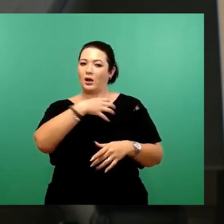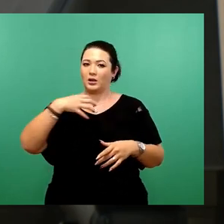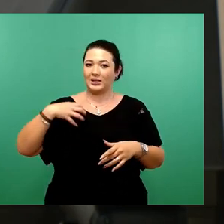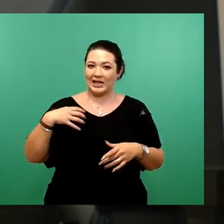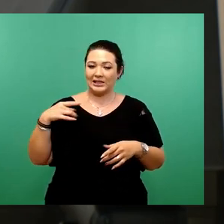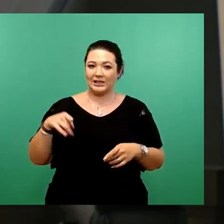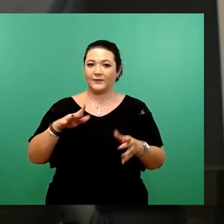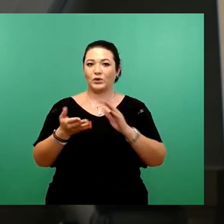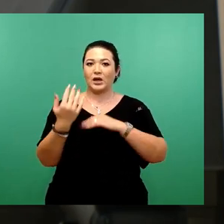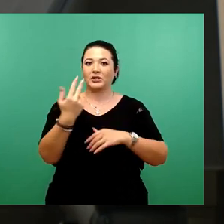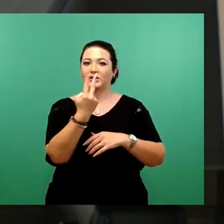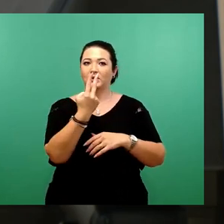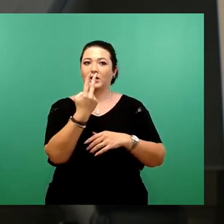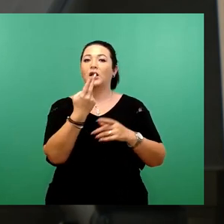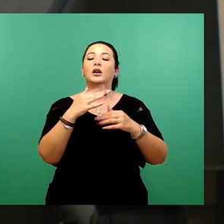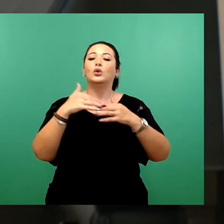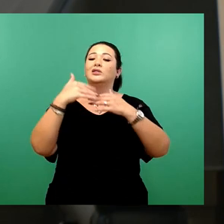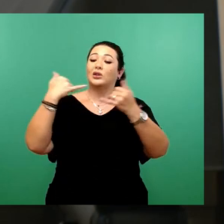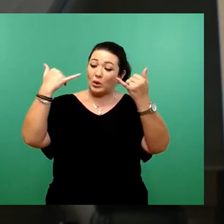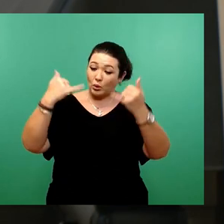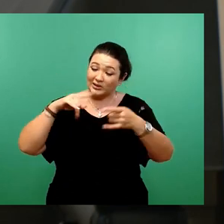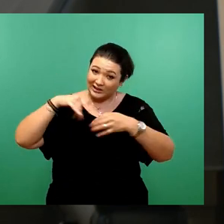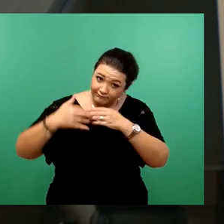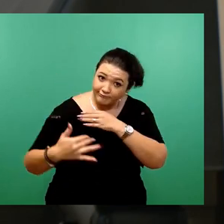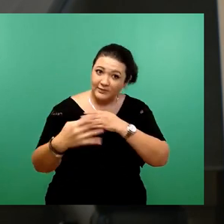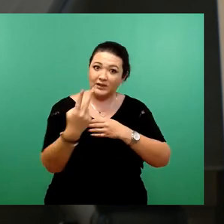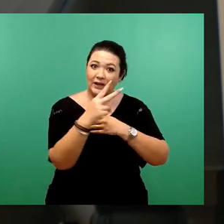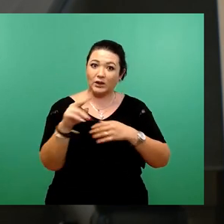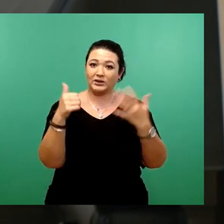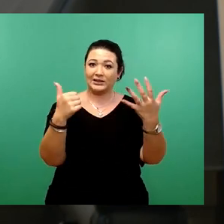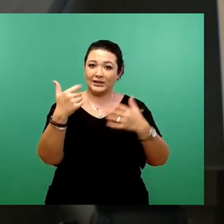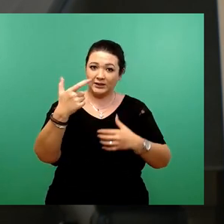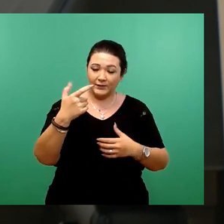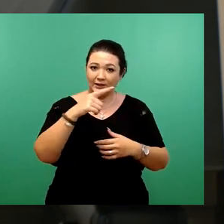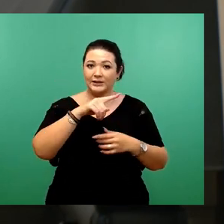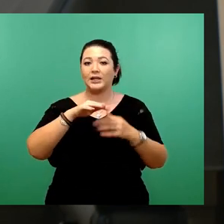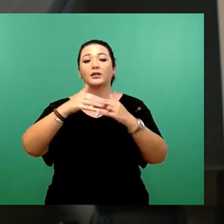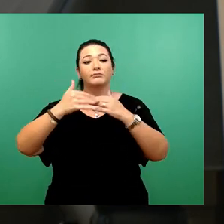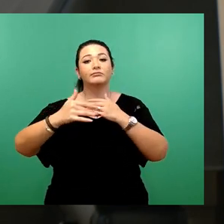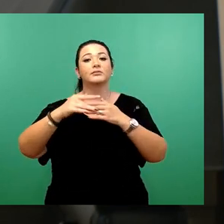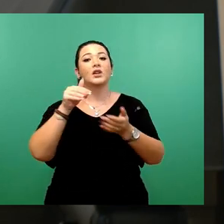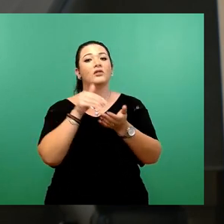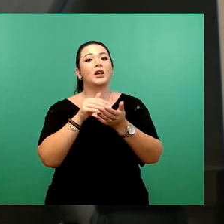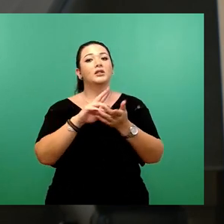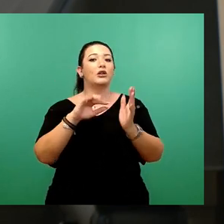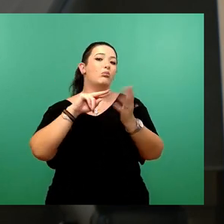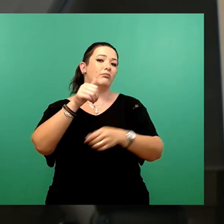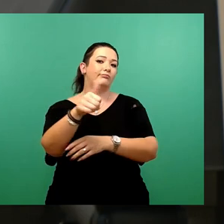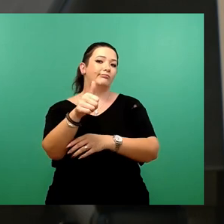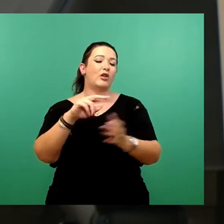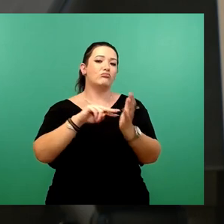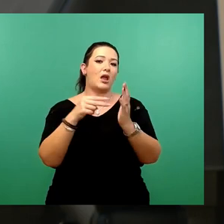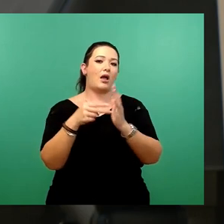2026 bis 2028 wird lediglich der bisher in den Planungen bezifferte Zuschuss aus dem städtischen Haushalt